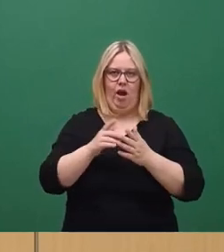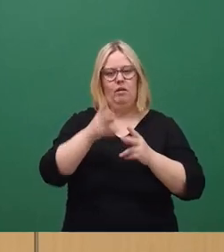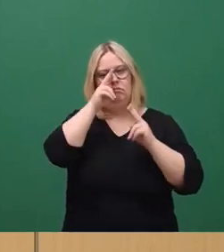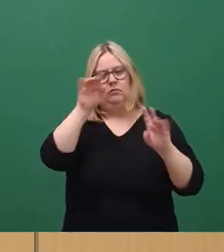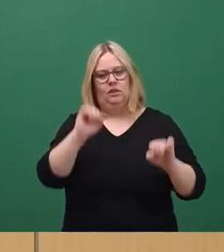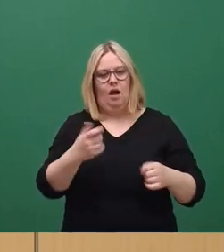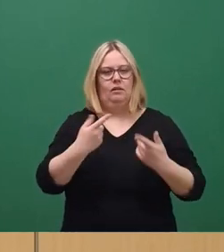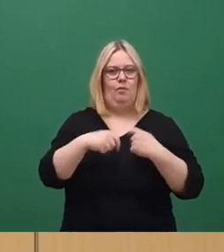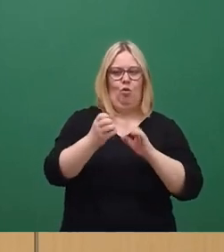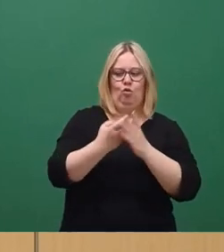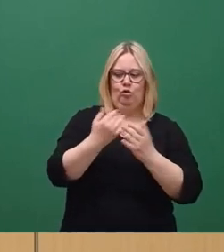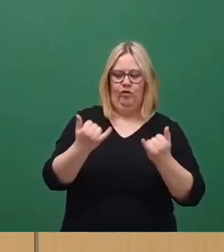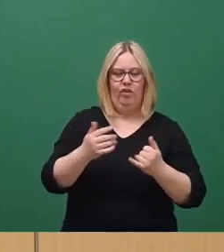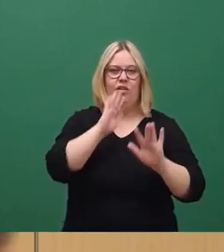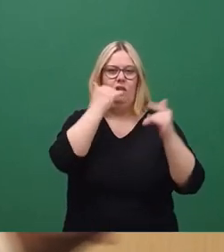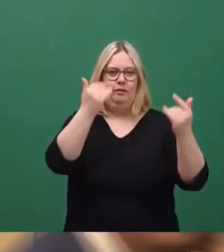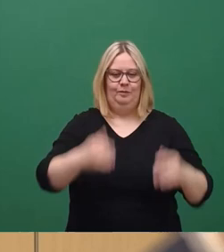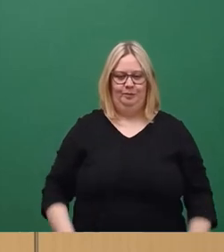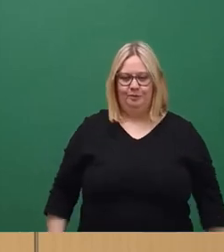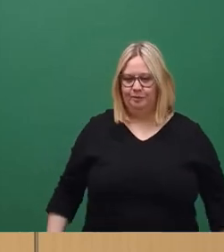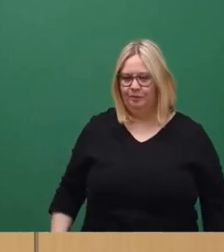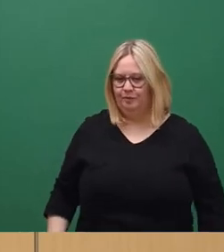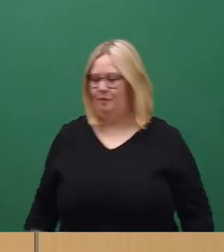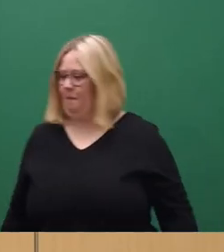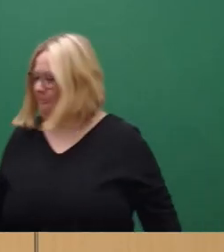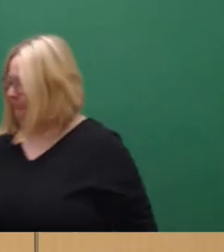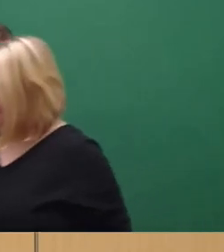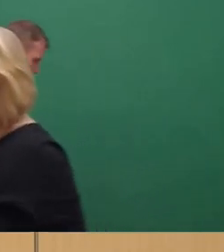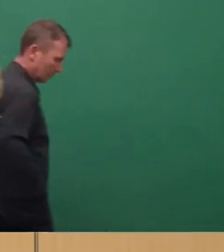baukulturellen Erbe umgehen. Vielen Dank. Applaus